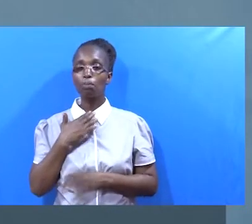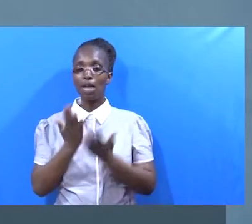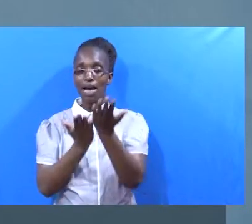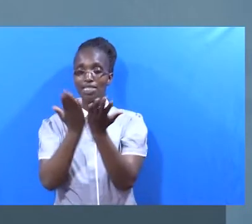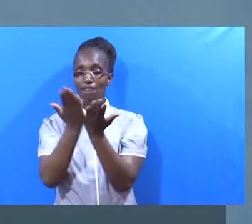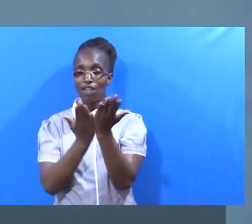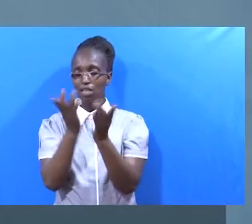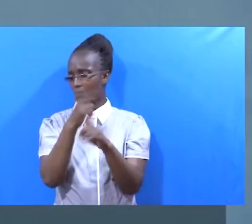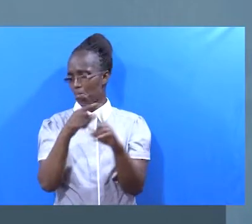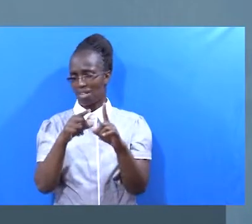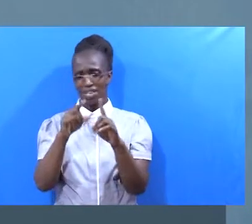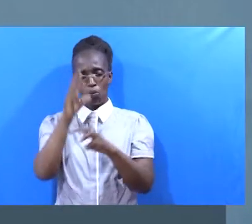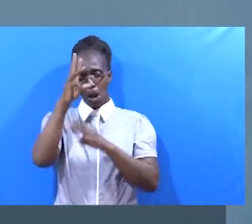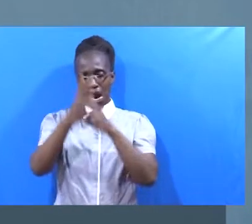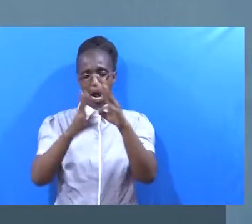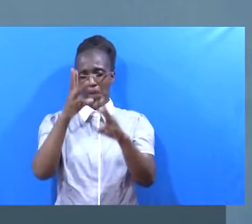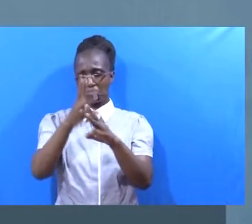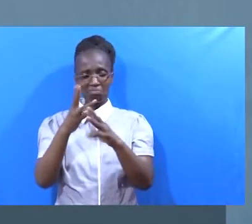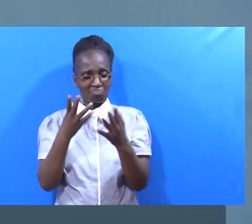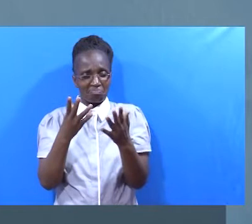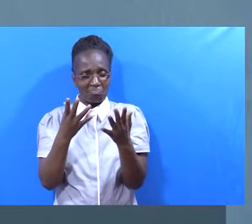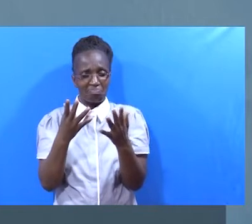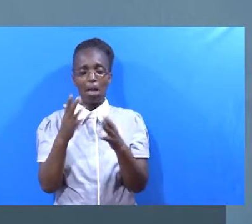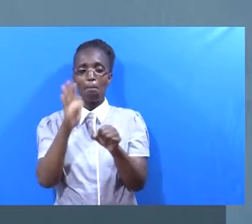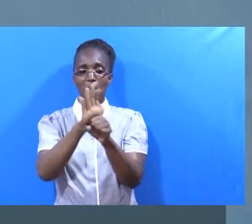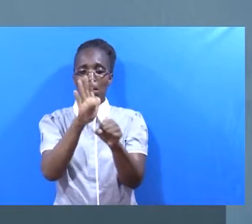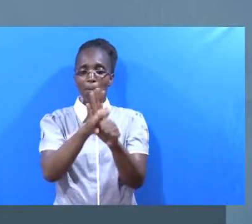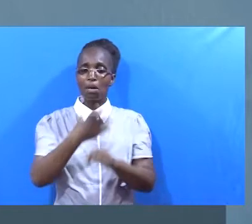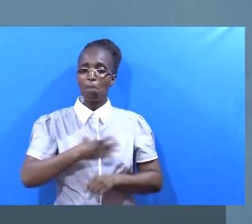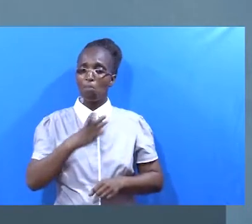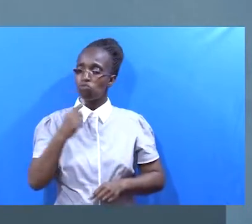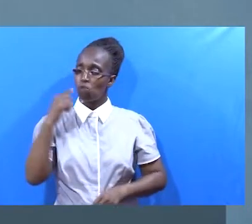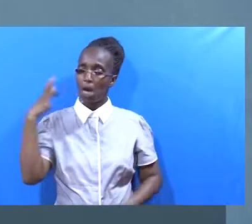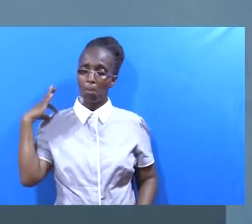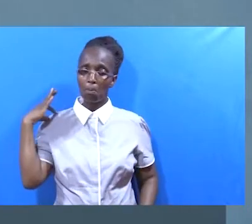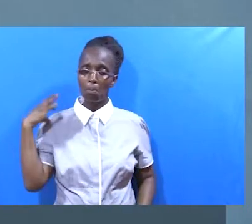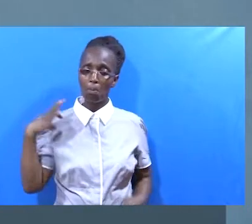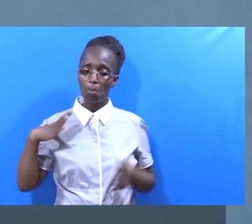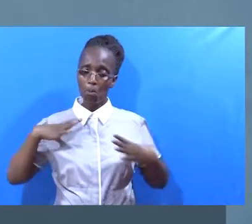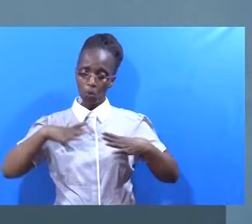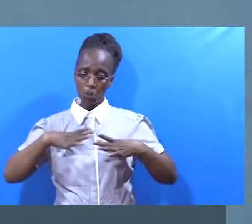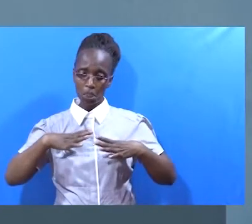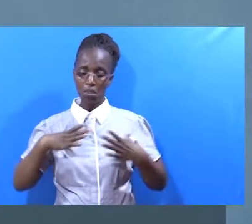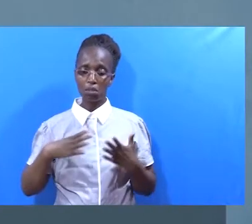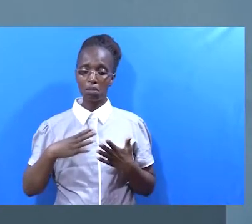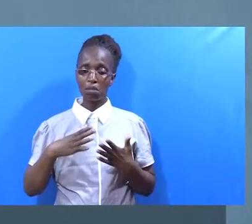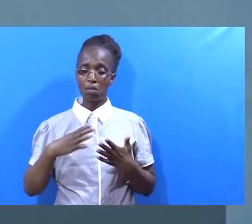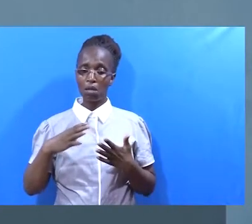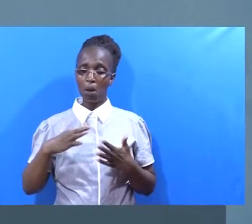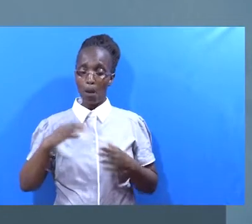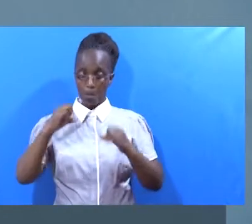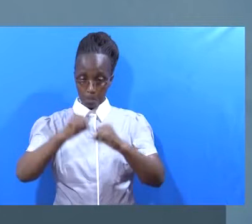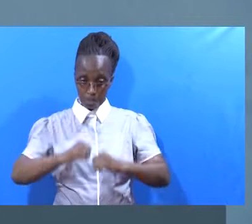Lakini katika ndunia hii Wengi ambao ni wakubwa Wengi ambao